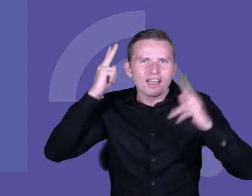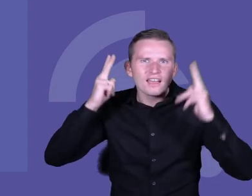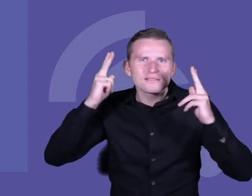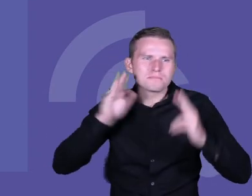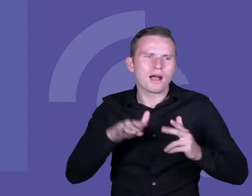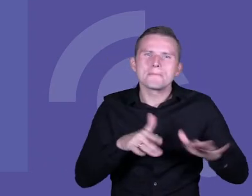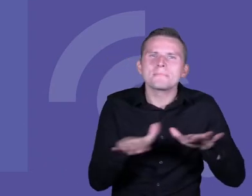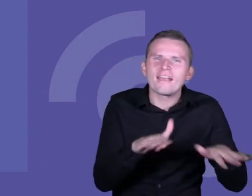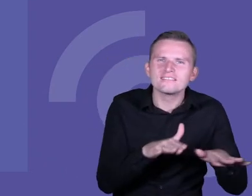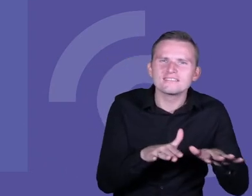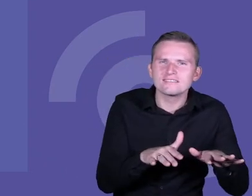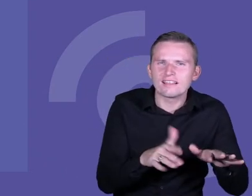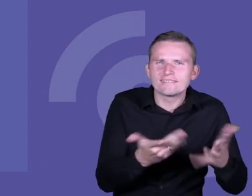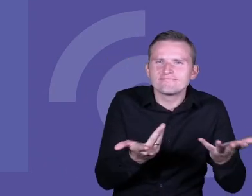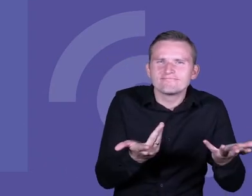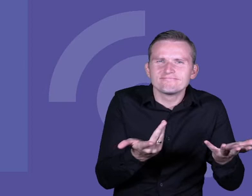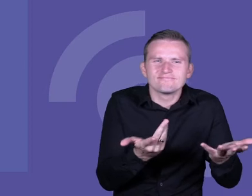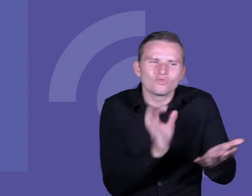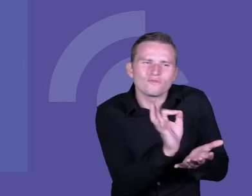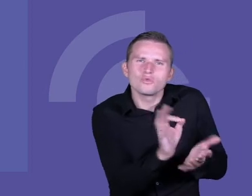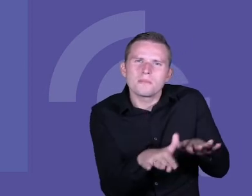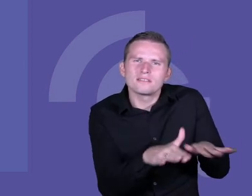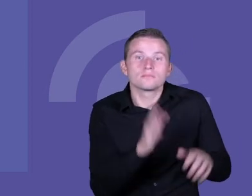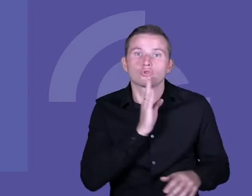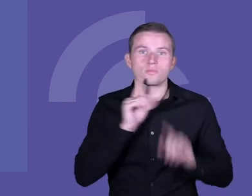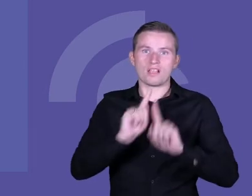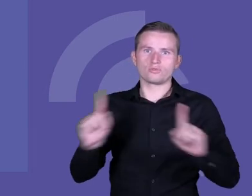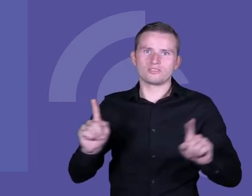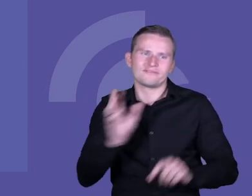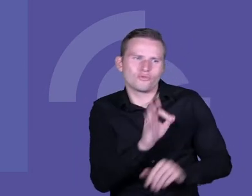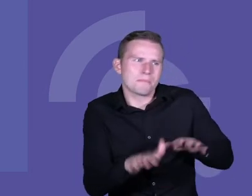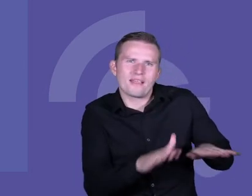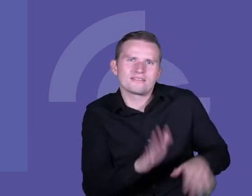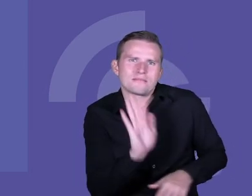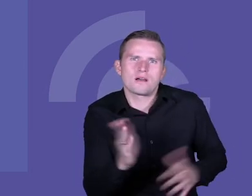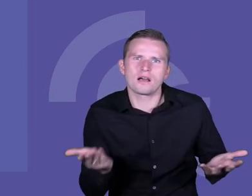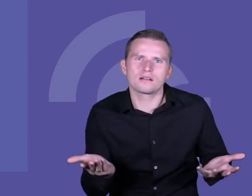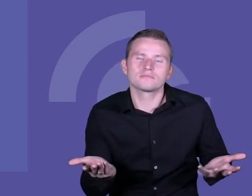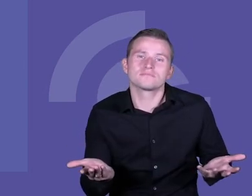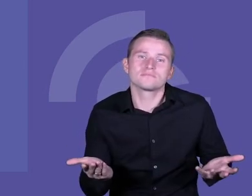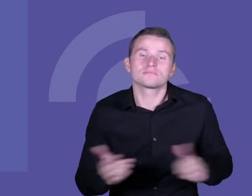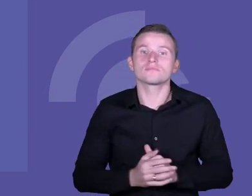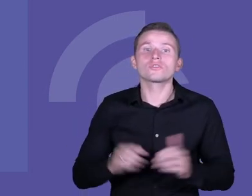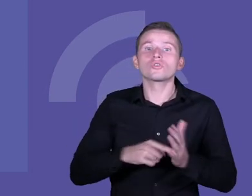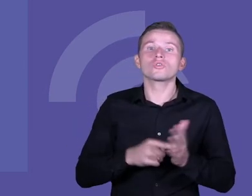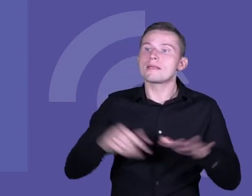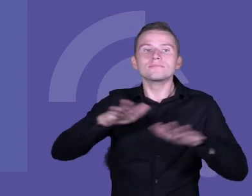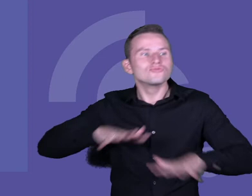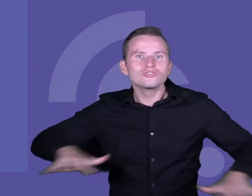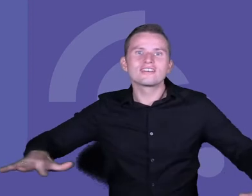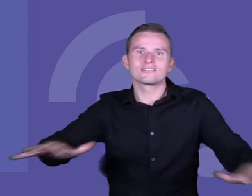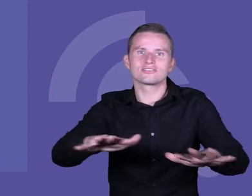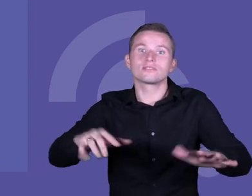poradzić. I tak jak mówiliśmy, często to w taki sposób komentowaliśmy, że tak naprawdę to przestrzeń staje się także